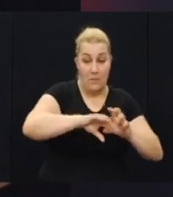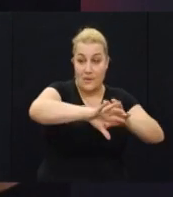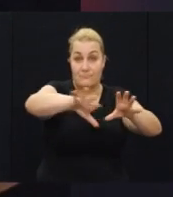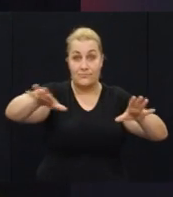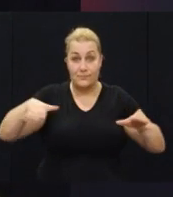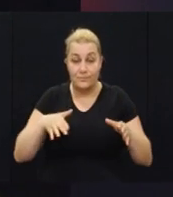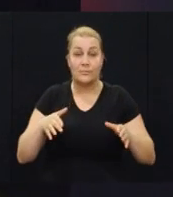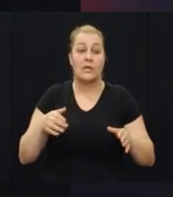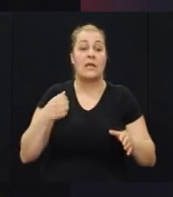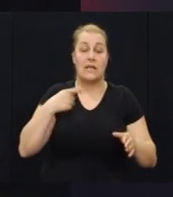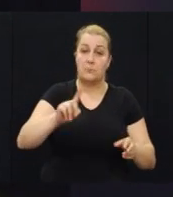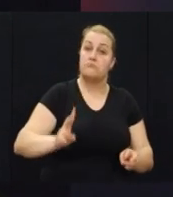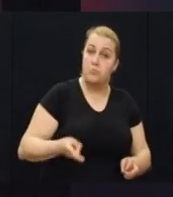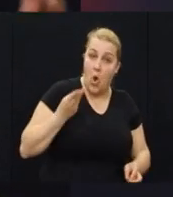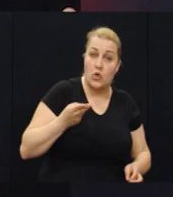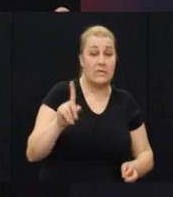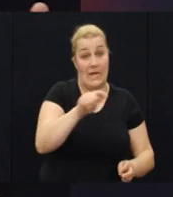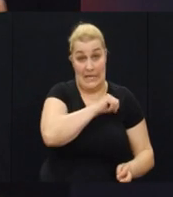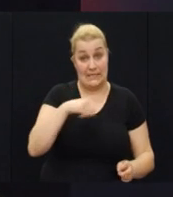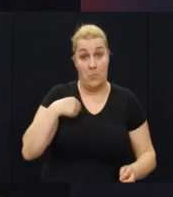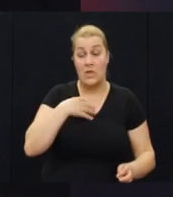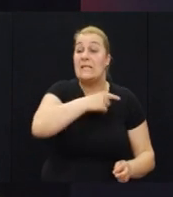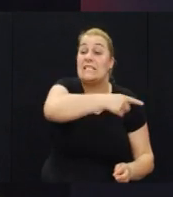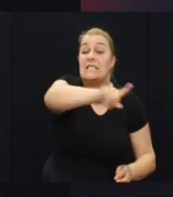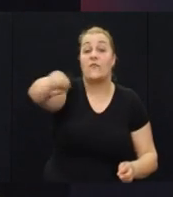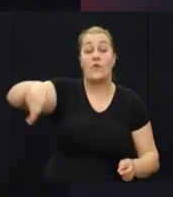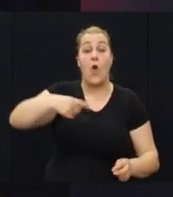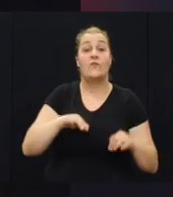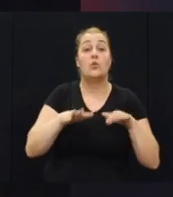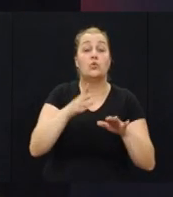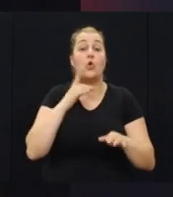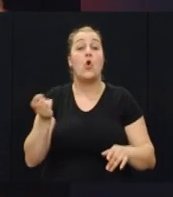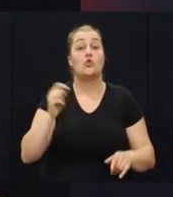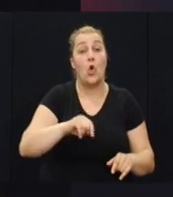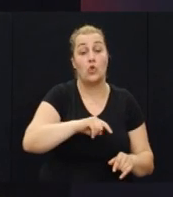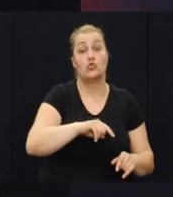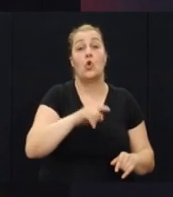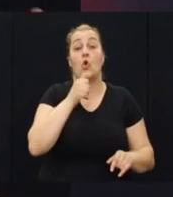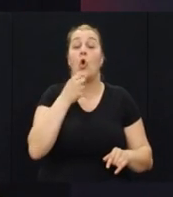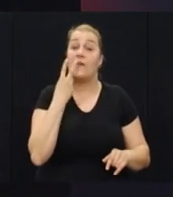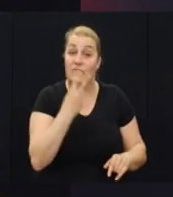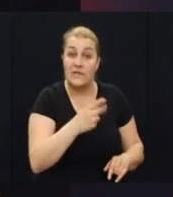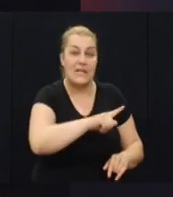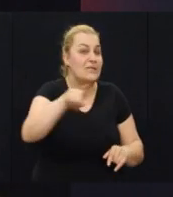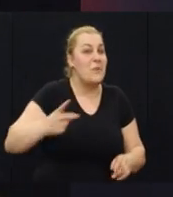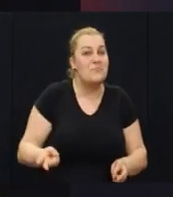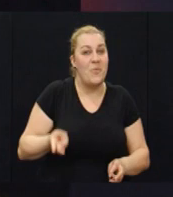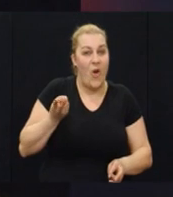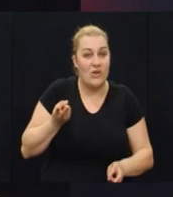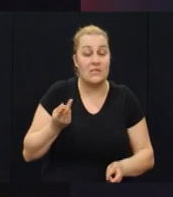otim se ponosim a ne samo ja nego se ponosi sve i svi ti ljudi koji dođu koji dođu koji vide da